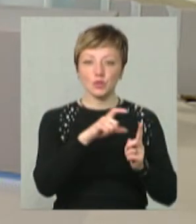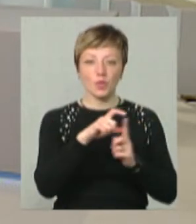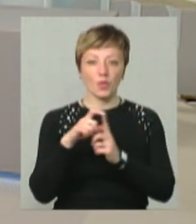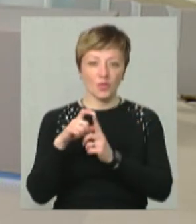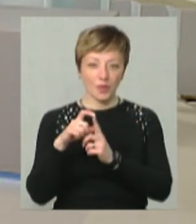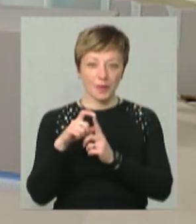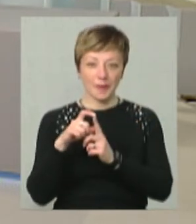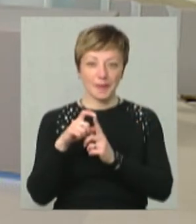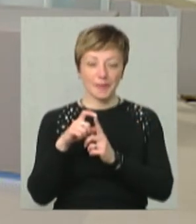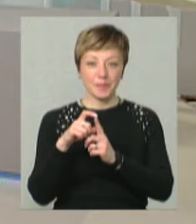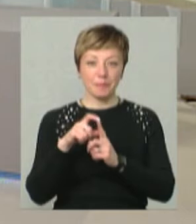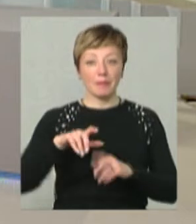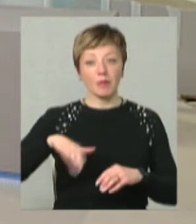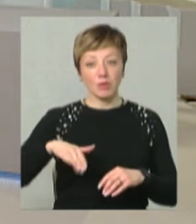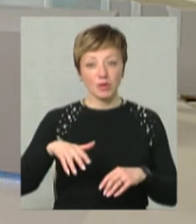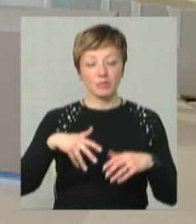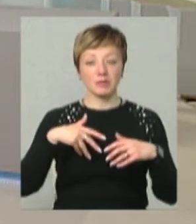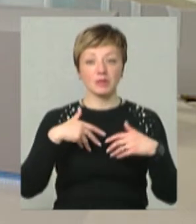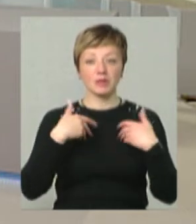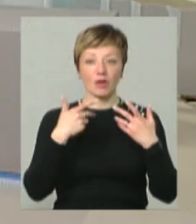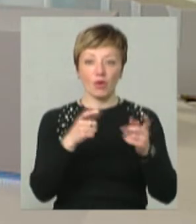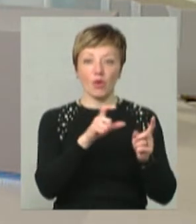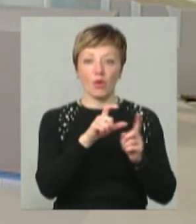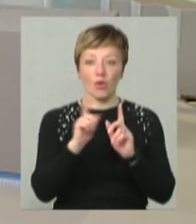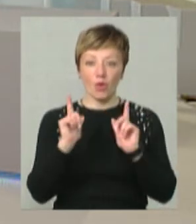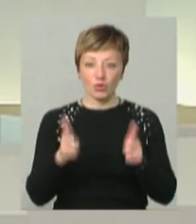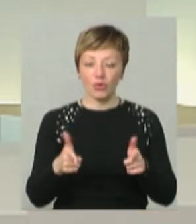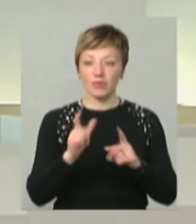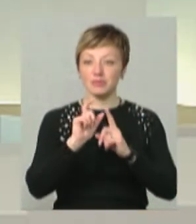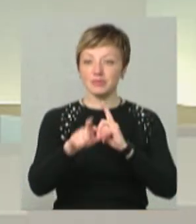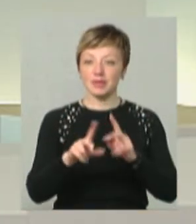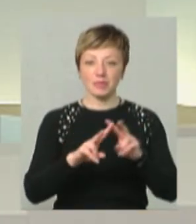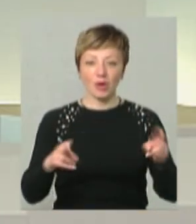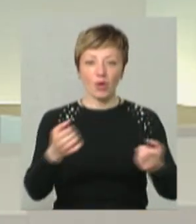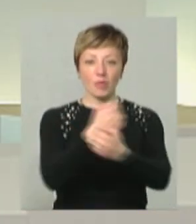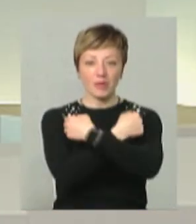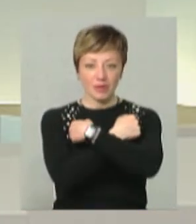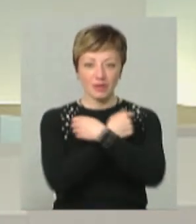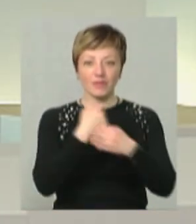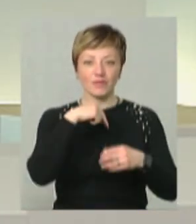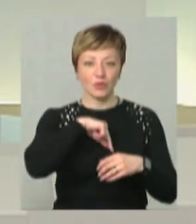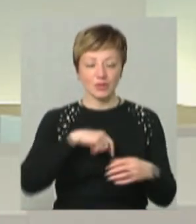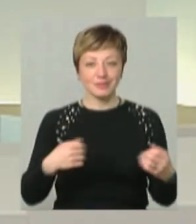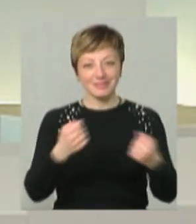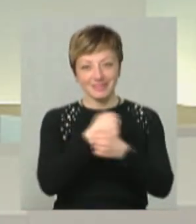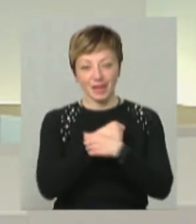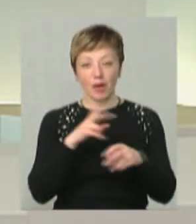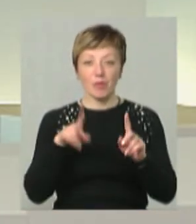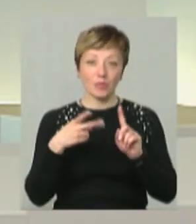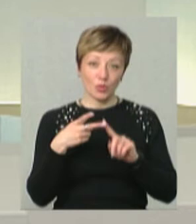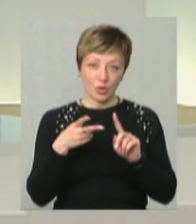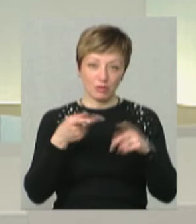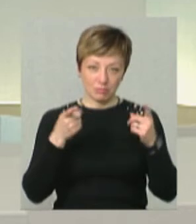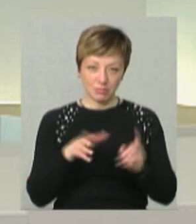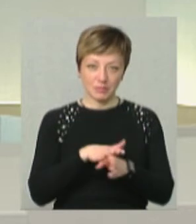всередині. І потім я його випускаю, воно вже готово вилетіти, так само, як обійми, я вже обіймаю внутрішню. А потім це